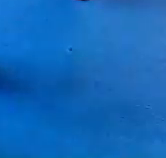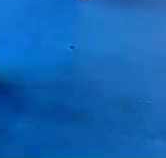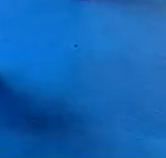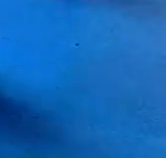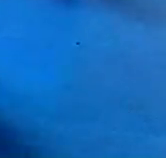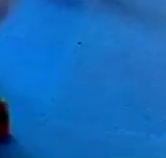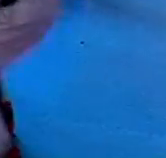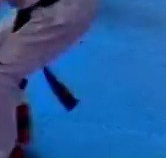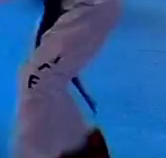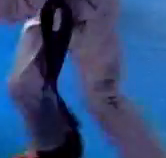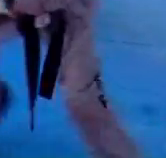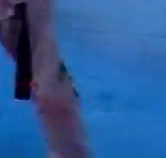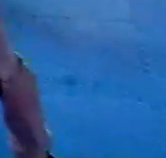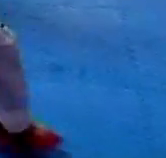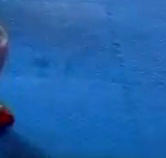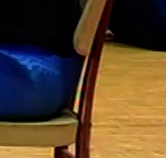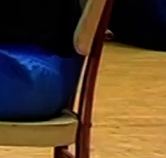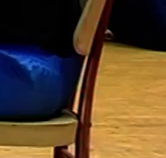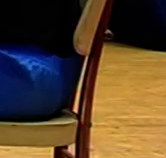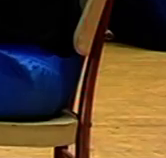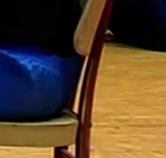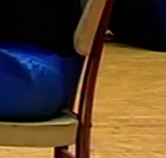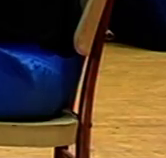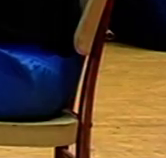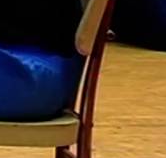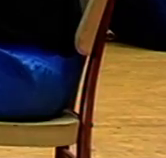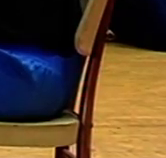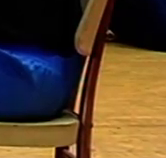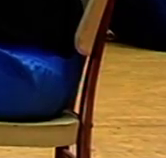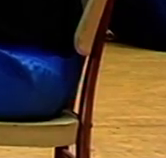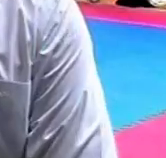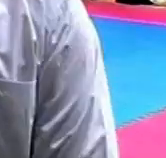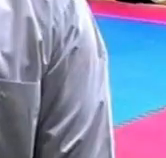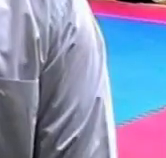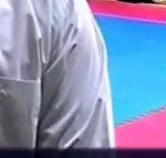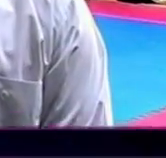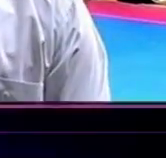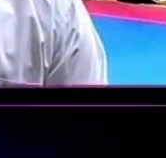роком не лише змінився його статус. Із всеукраїнського на міжнародний. А й значно зрізь рівень змагань.